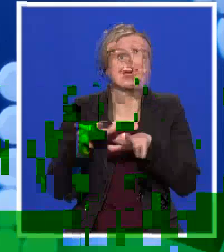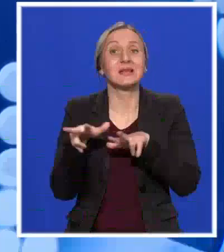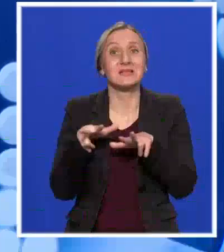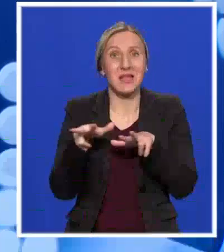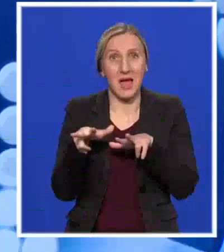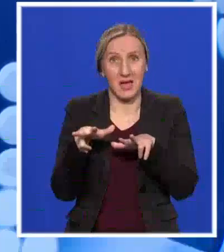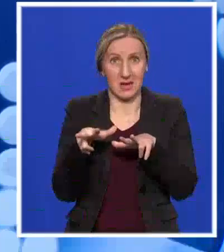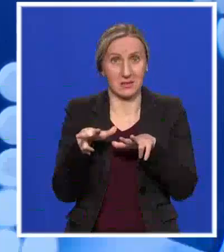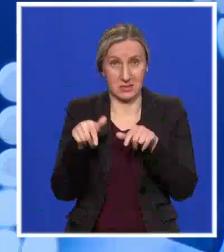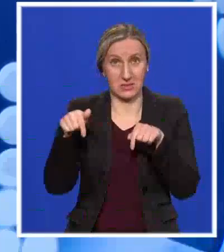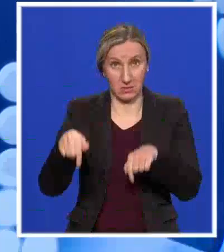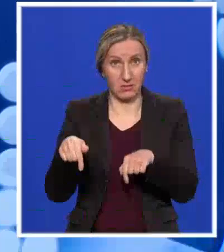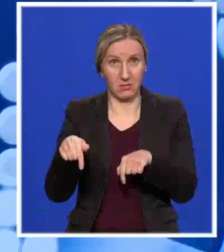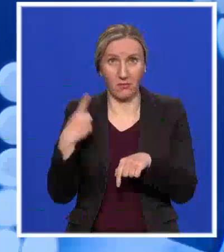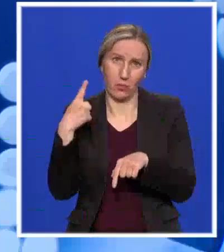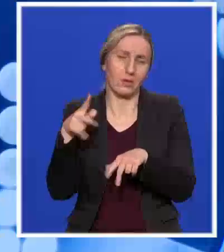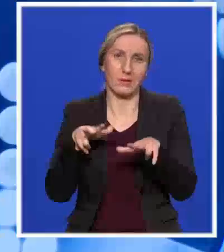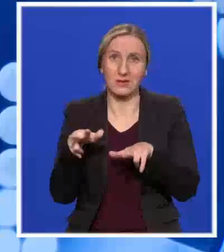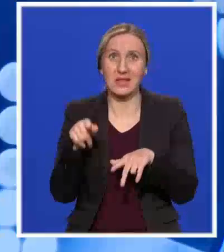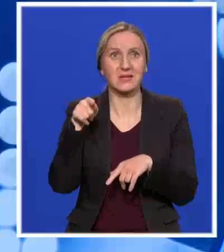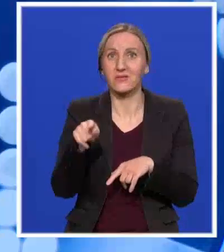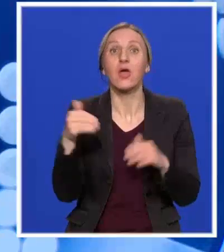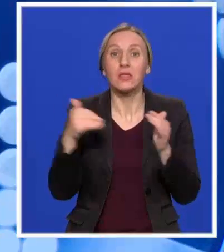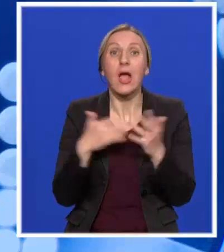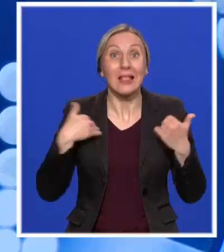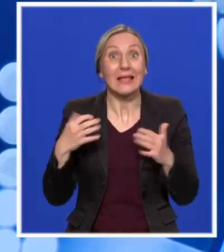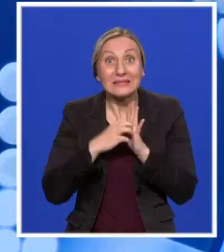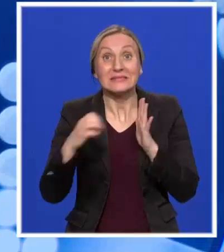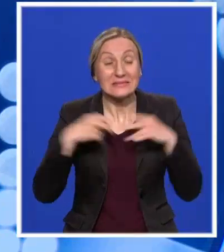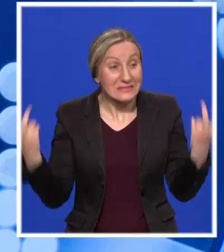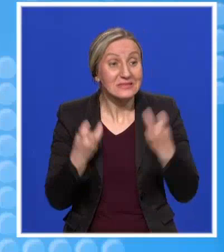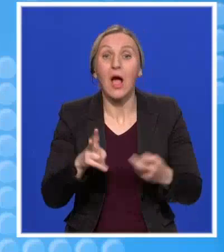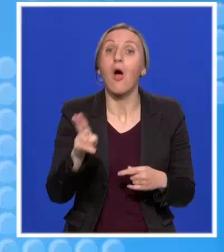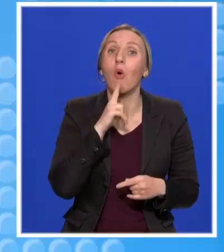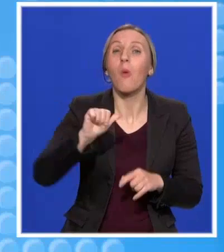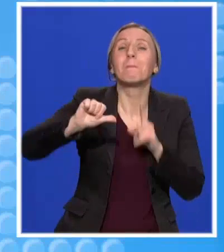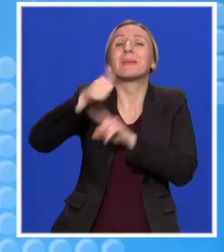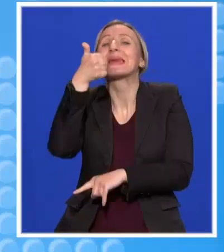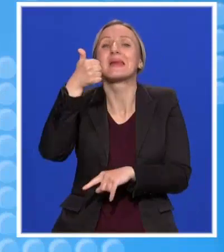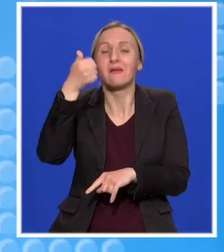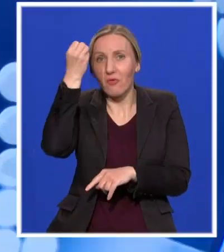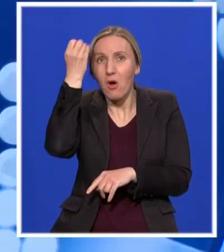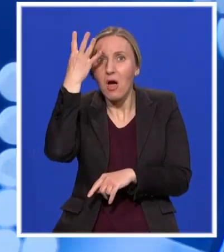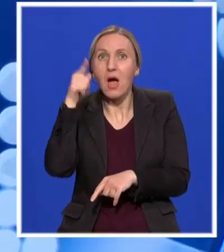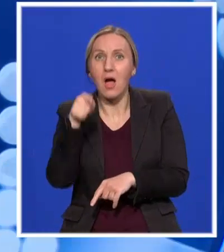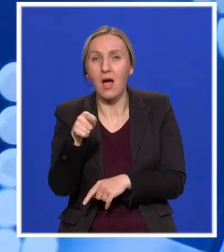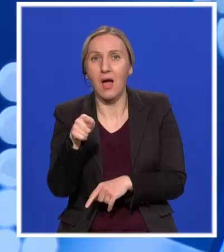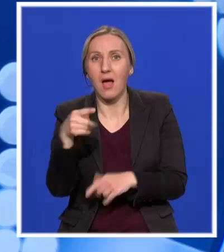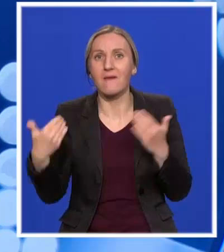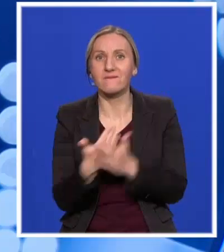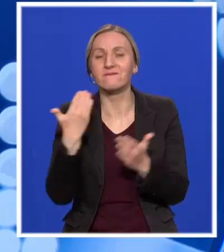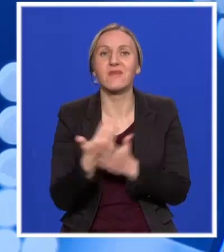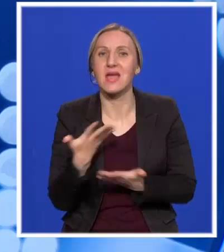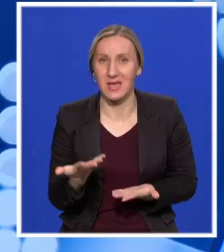Republike Srbije. Koja je isto nije autor te vesti, mi dalje istragom ćemo utvrditi, koji je prvi pustio tu vest,